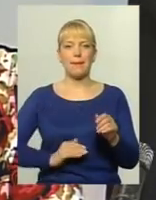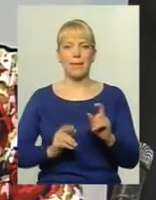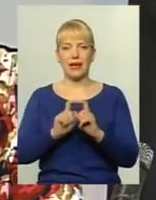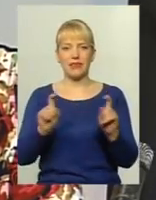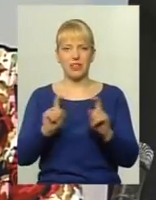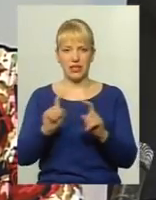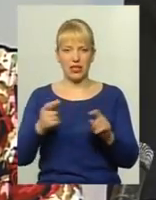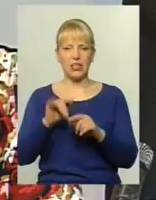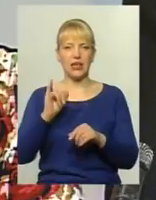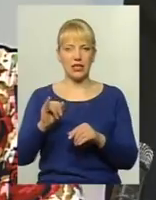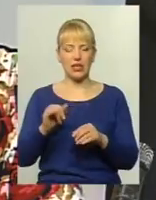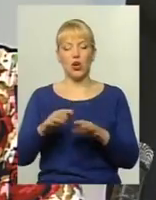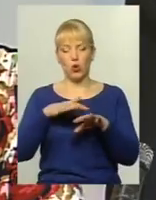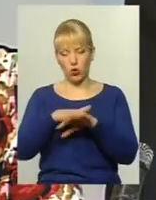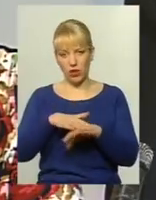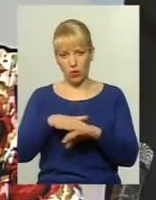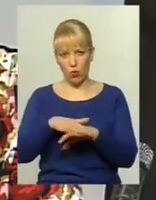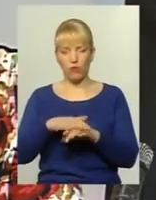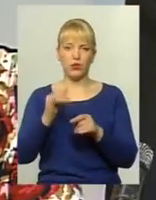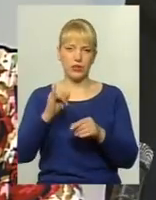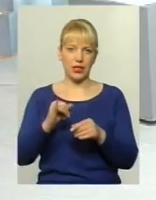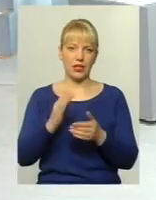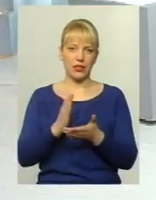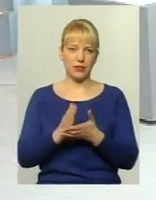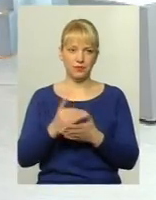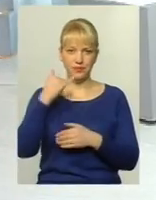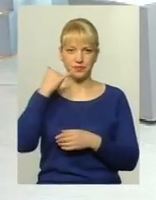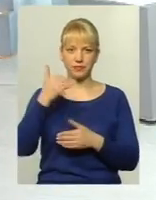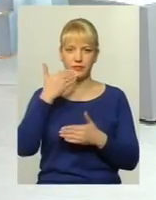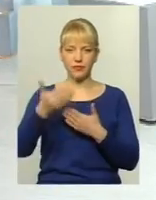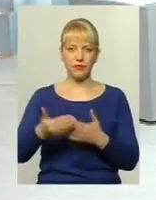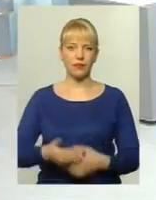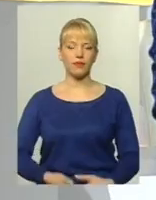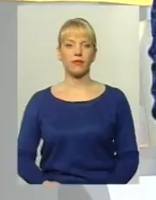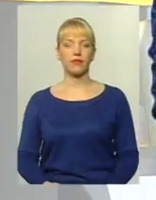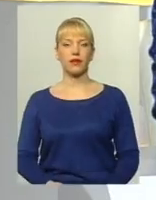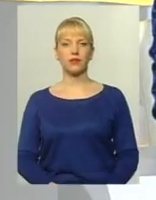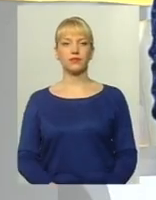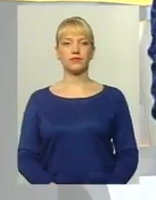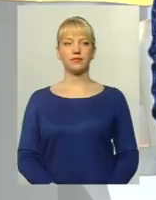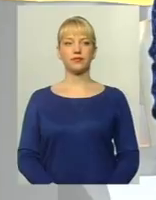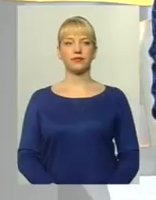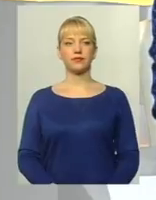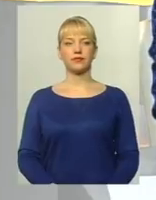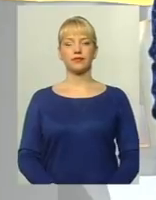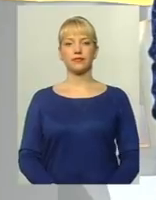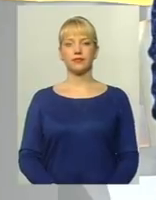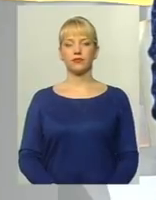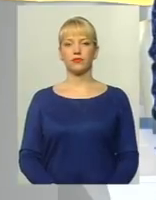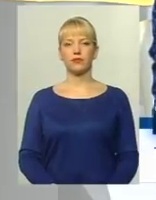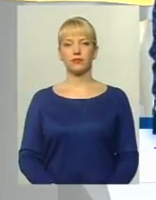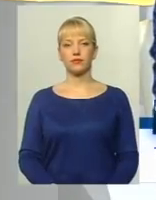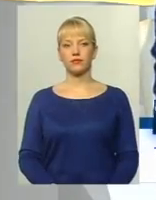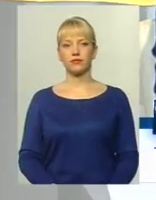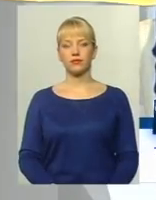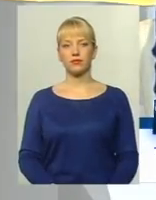Розраховується тариф відповідно даної методіки У нас є телефонний дзвінок, слухаємо, що цікавить наших глядачів і